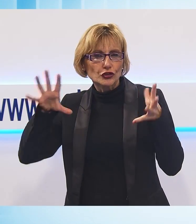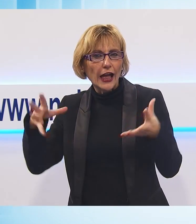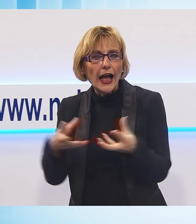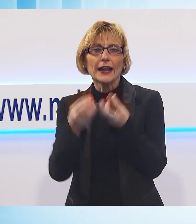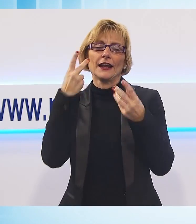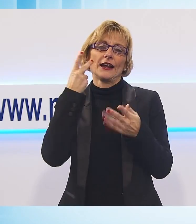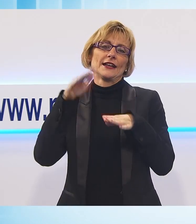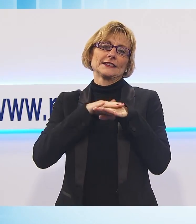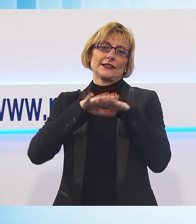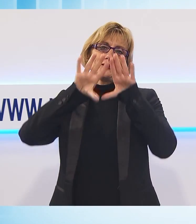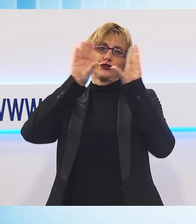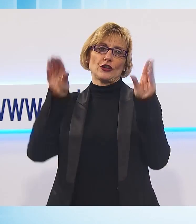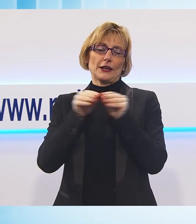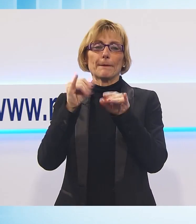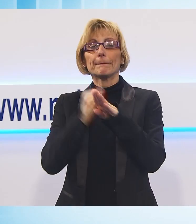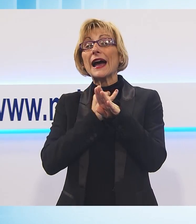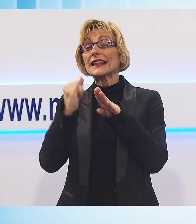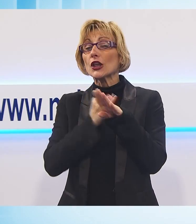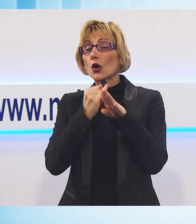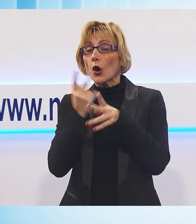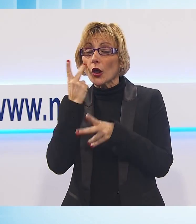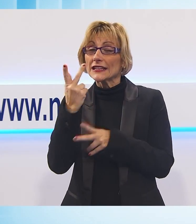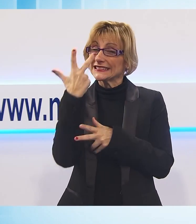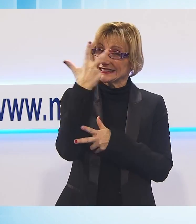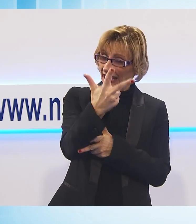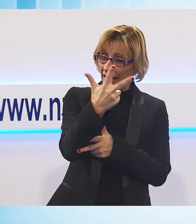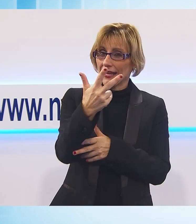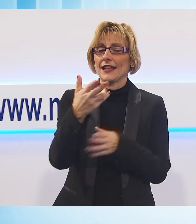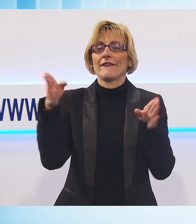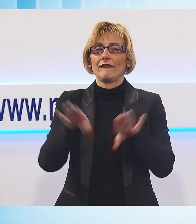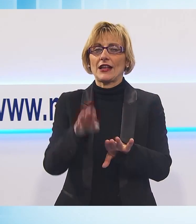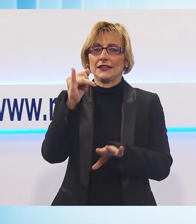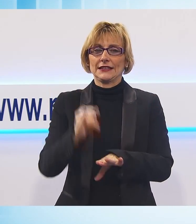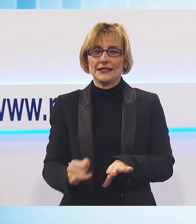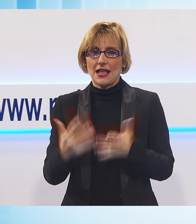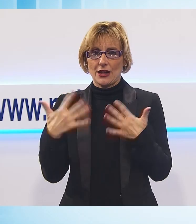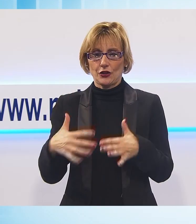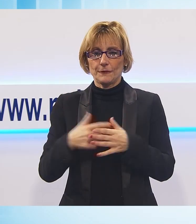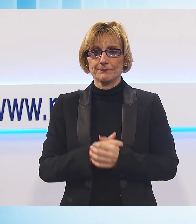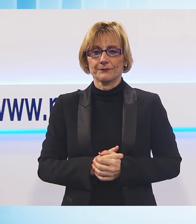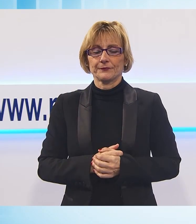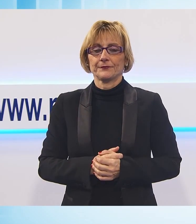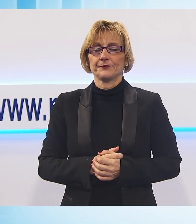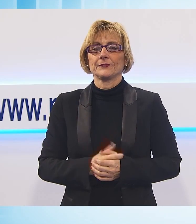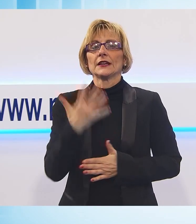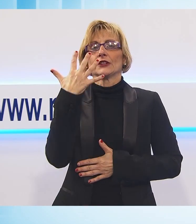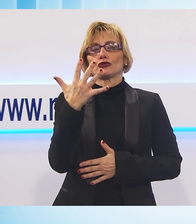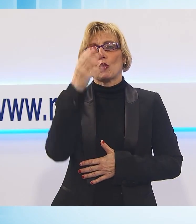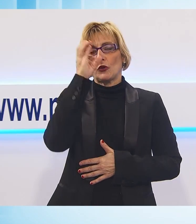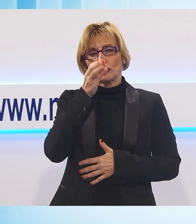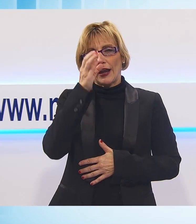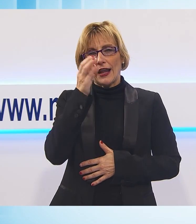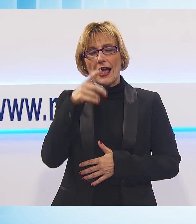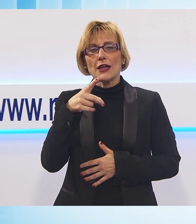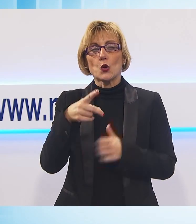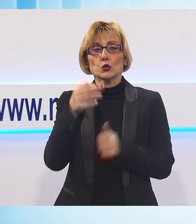proponiamo siamo andati in particolare a seguirne tre nella Valle del Serchio. La sera del 5 gennaio, vigilia dell